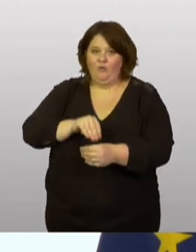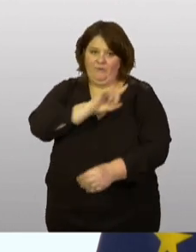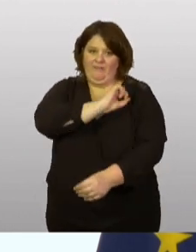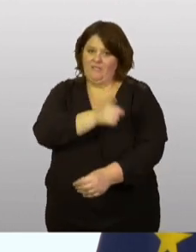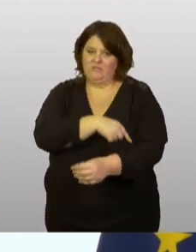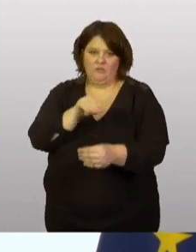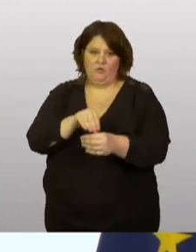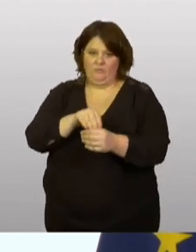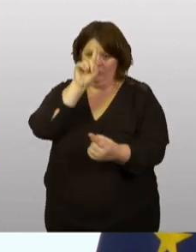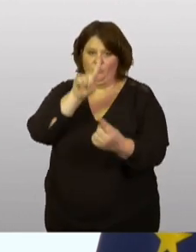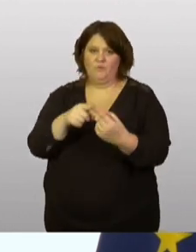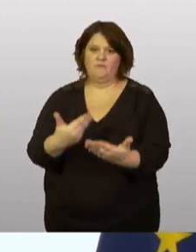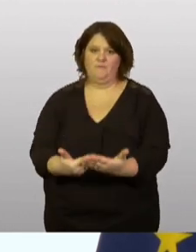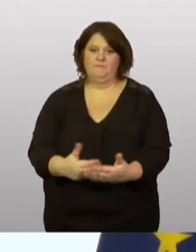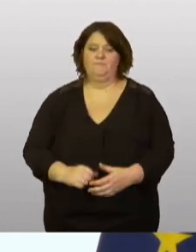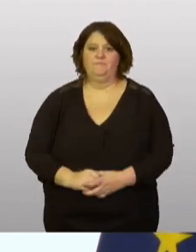énergie.